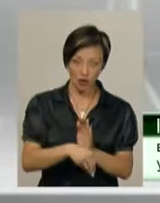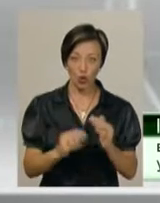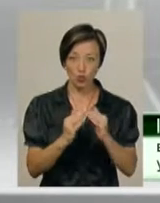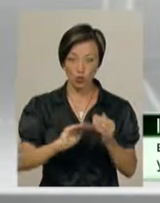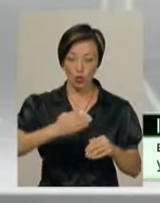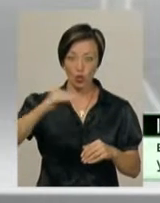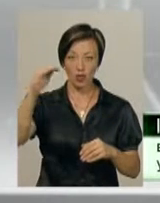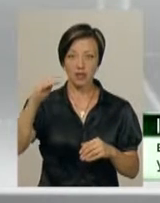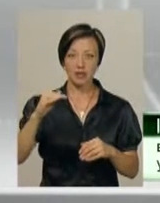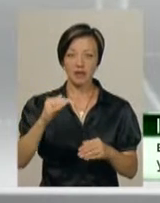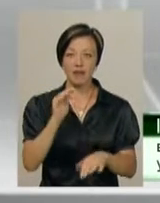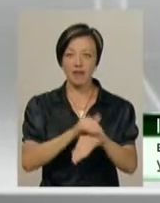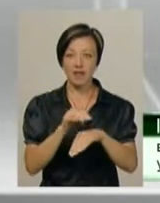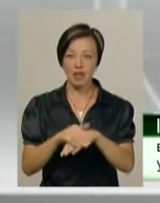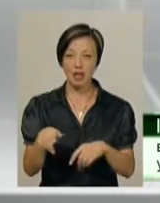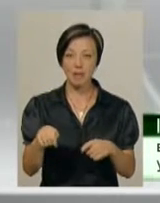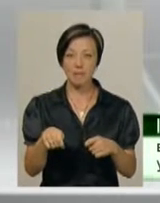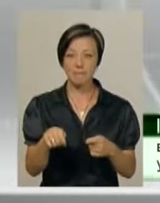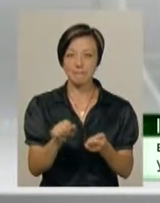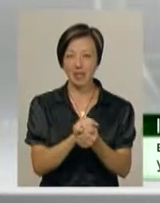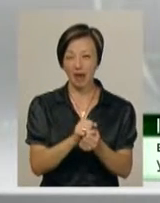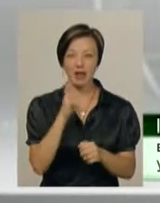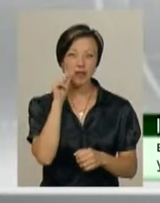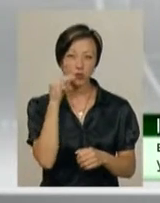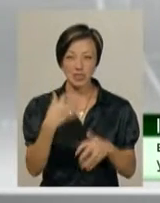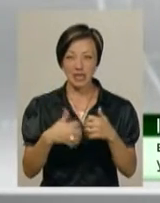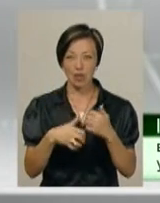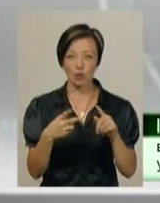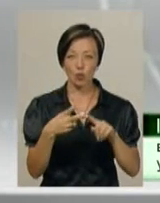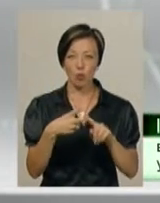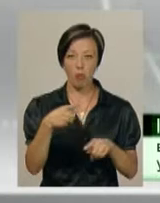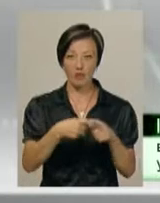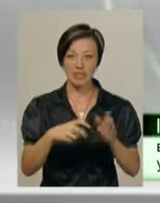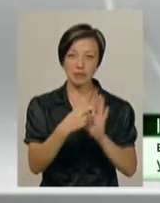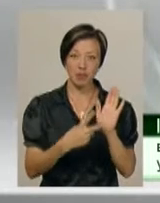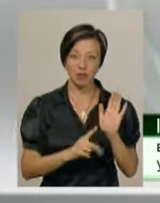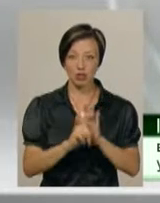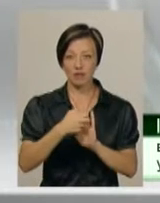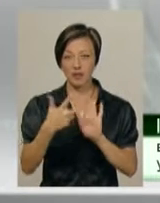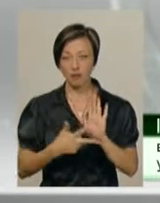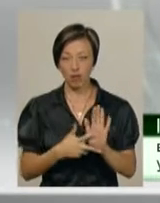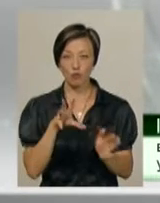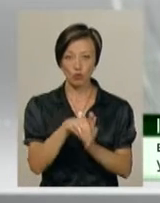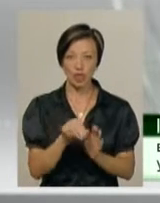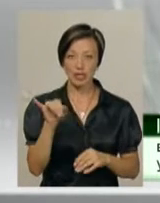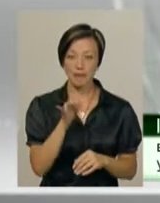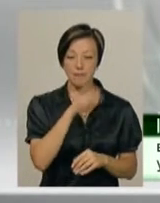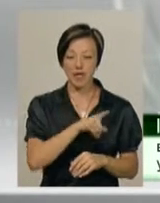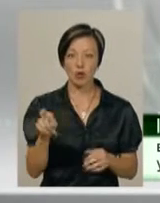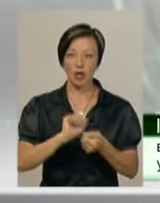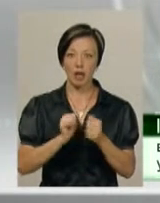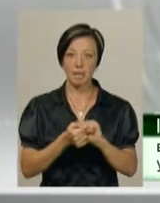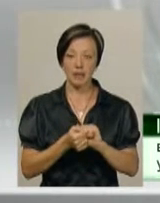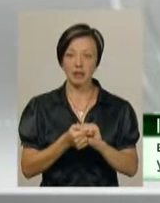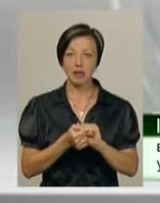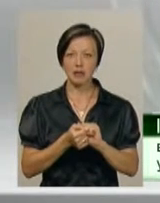сходами, засипці, виявлені матеріали, які датуються серединою, другою половиною 17-го, початку 18-го, включаючи і період кам'янецького